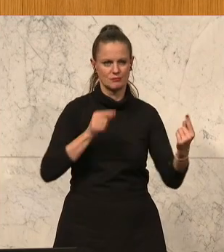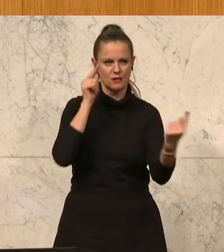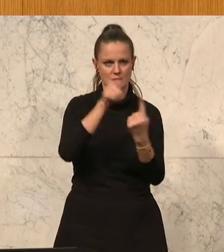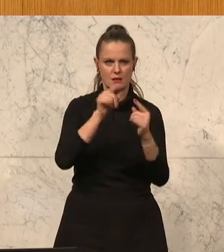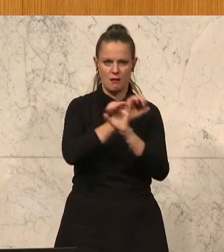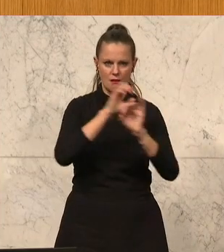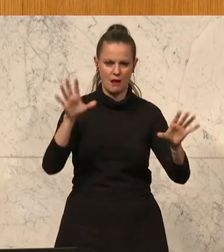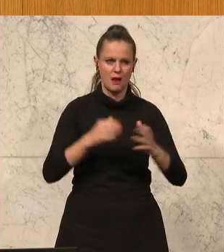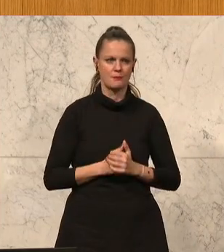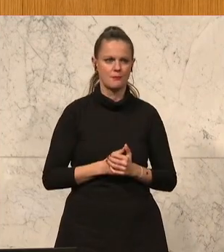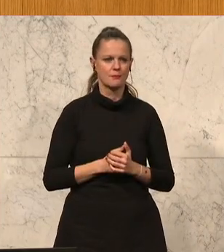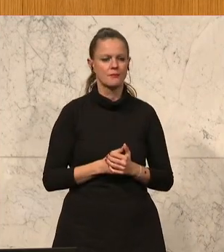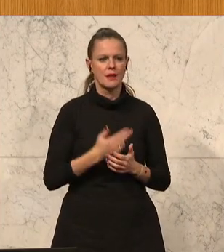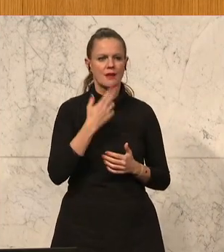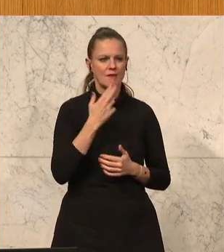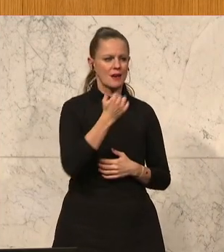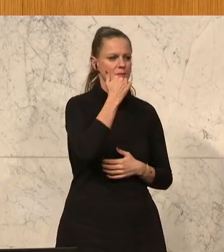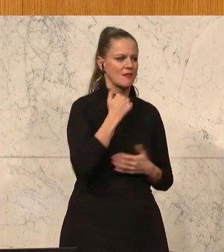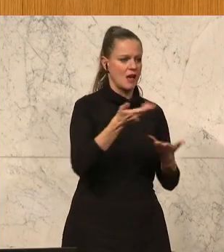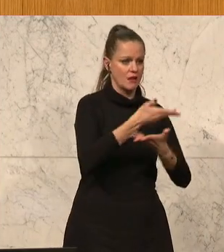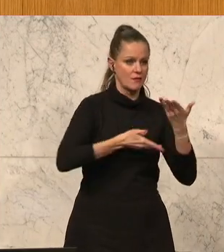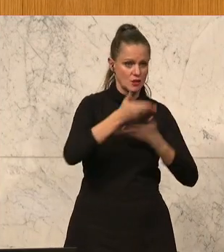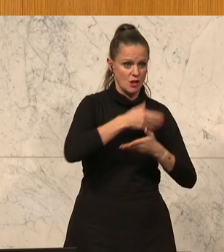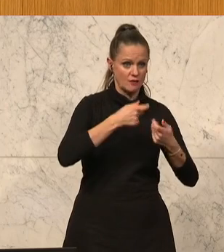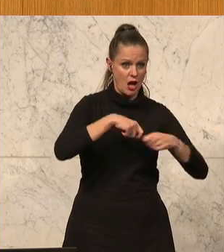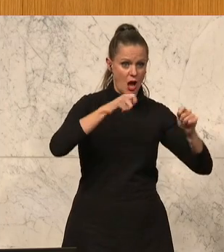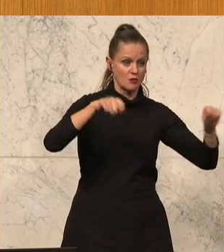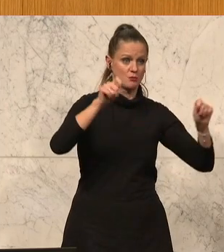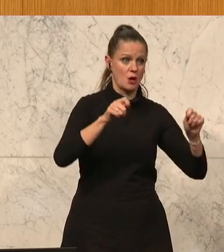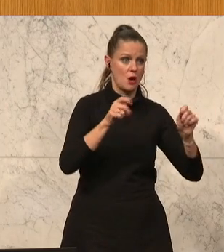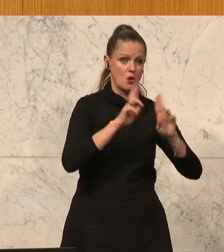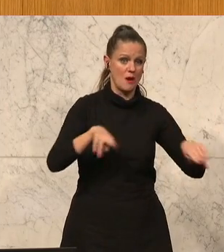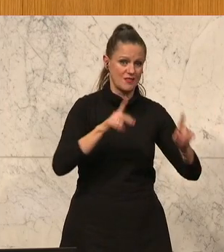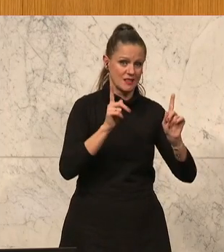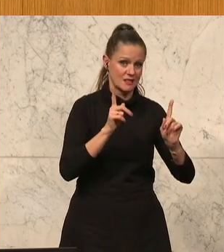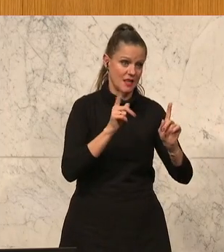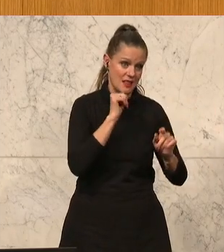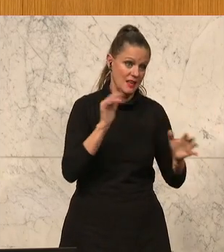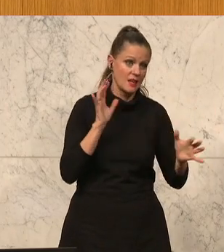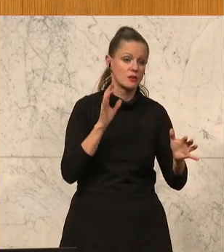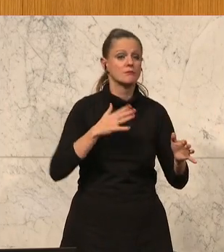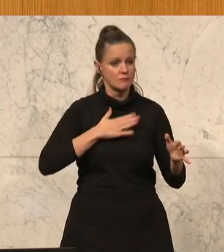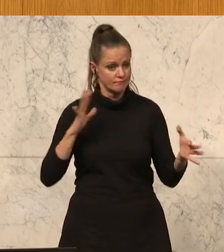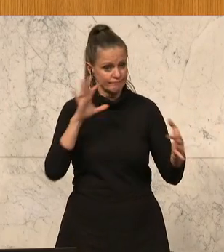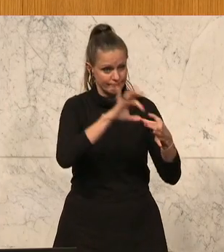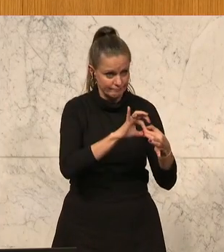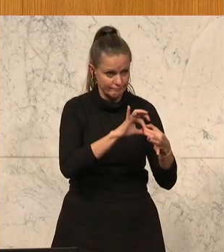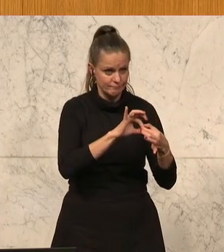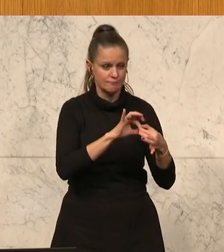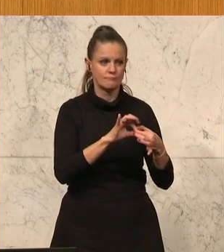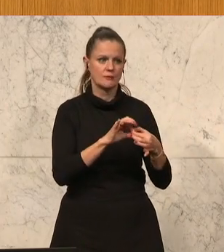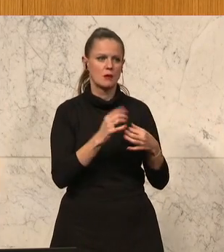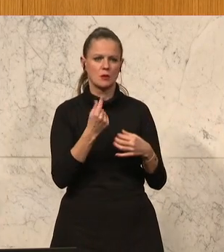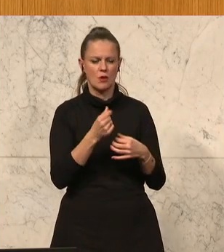klar, jene Gebiete, die privatwirtschaftlich nicht ausgebaut werden würden, anzuschließen. Und diese Lücken, also diese